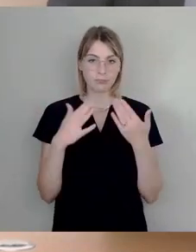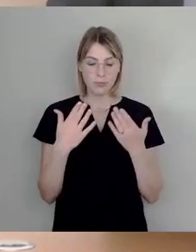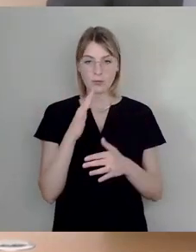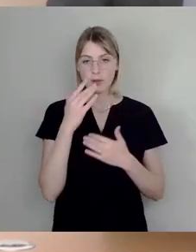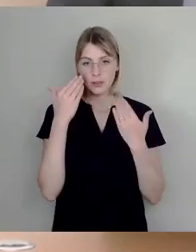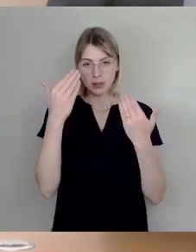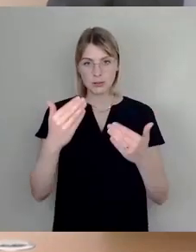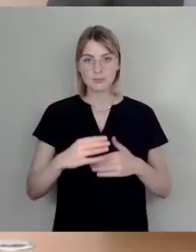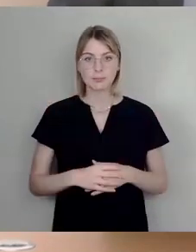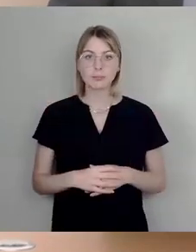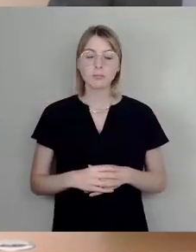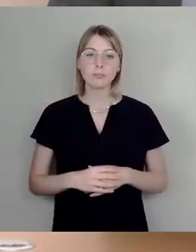ich wurde, wenn es keinen Widerspruch gibt, einen